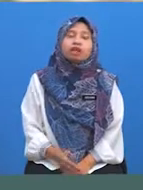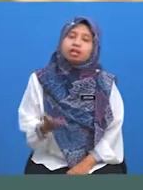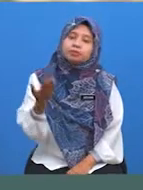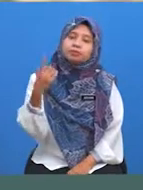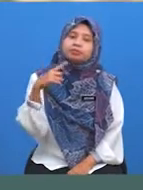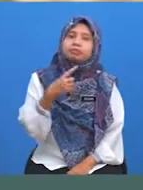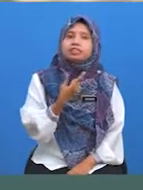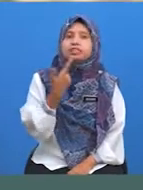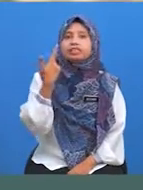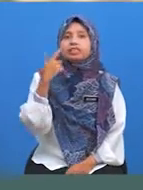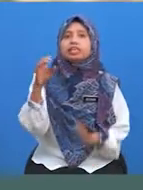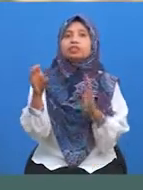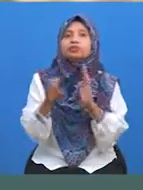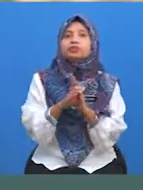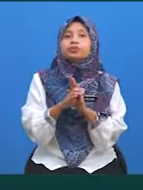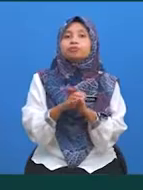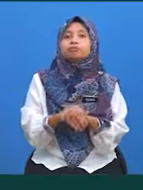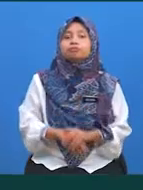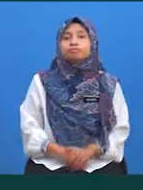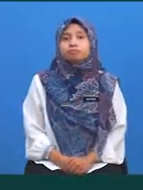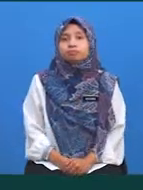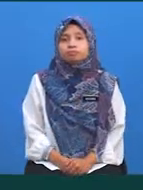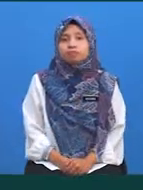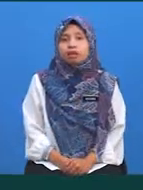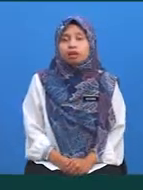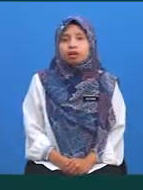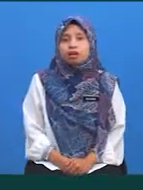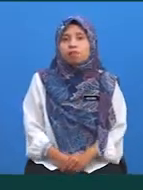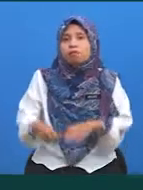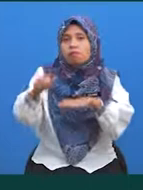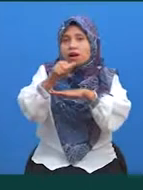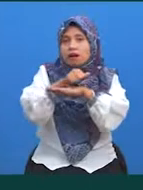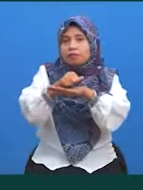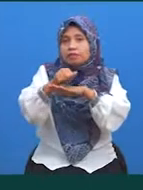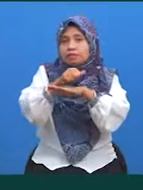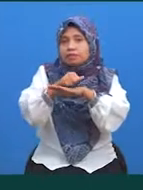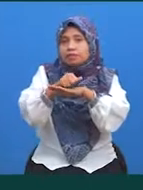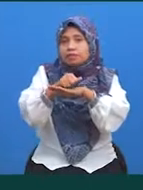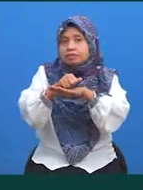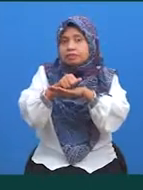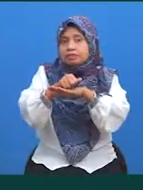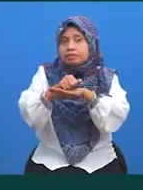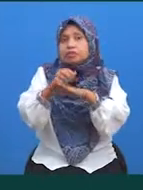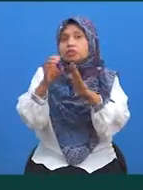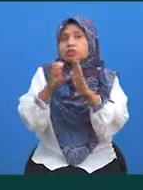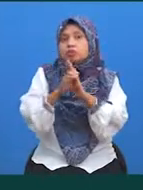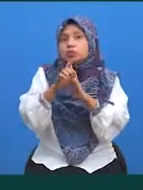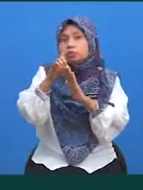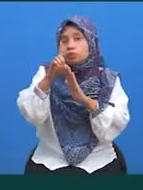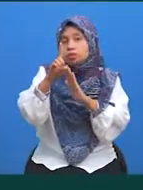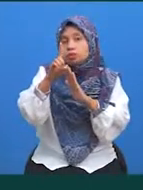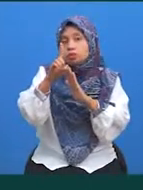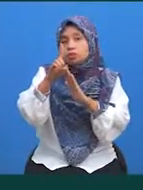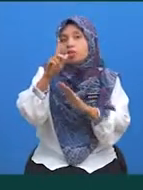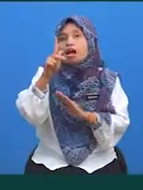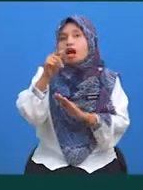kita lihat contoh yang dipaparkan Baiklah murid-murid, jom kita lihat contoh satu aplikasi